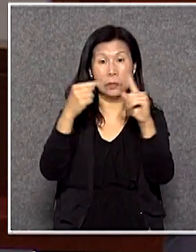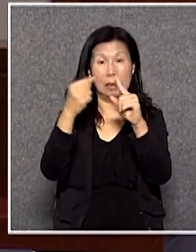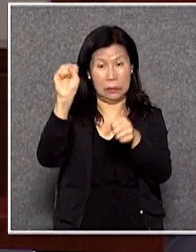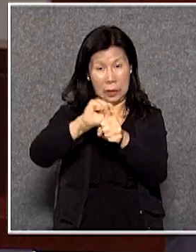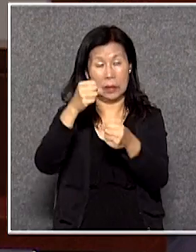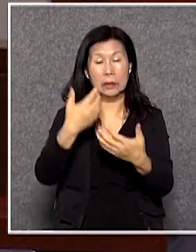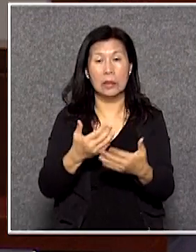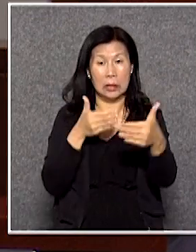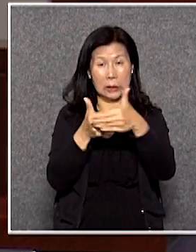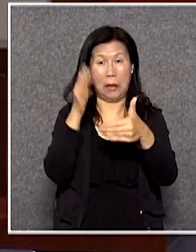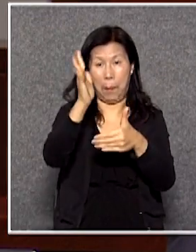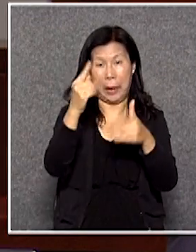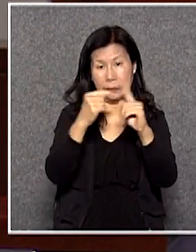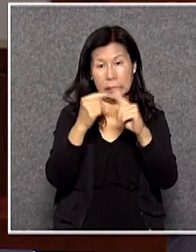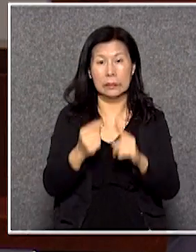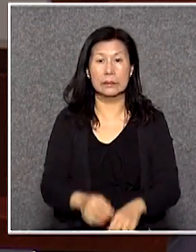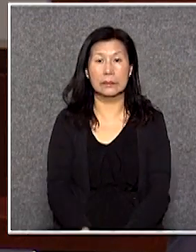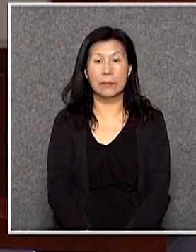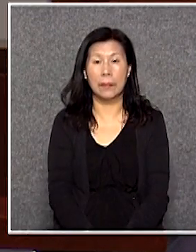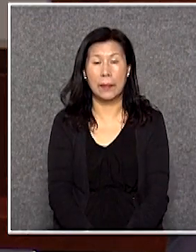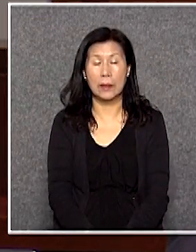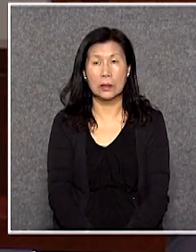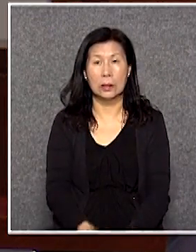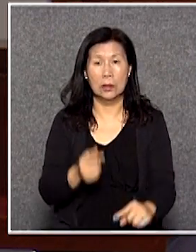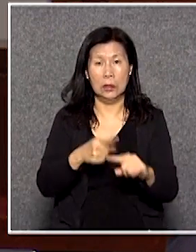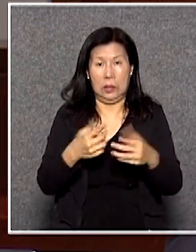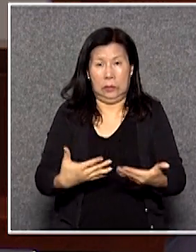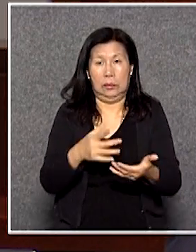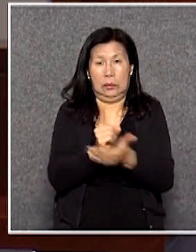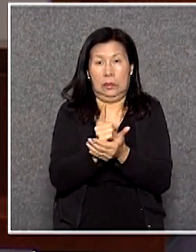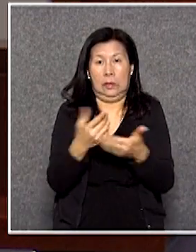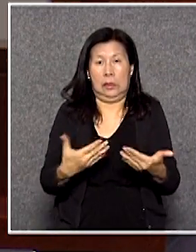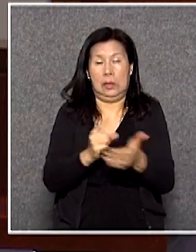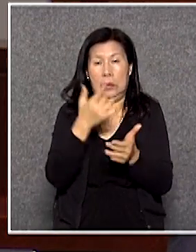近五百即是創下近年的新高